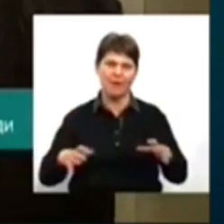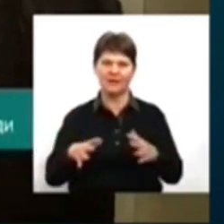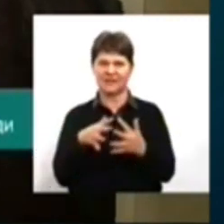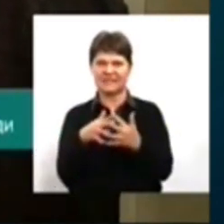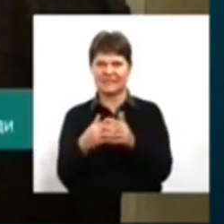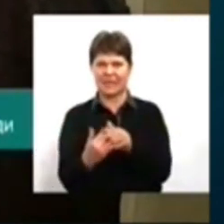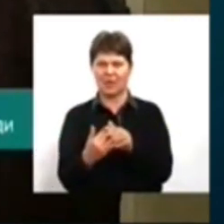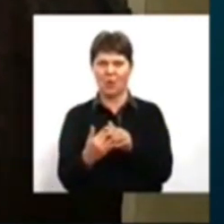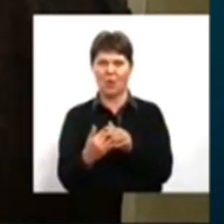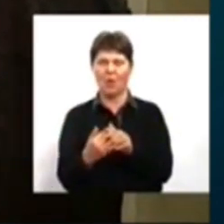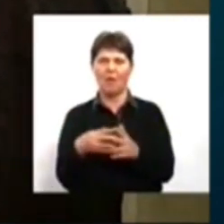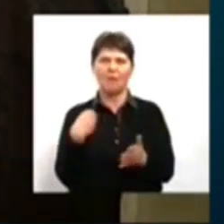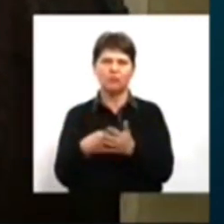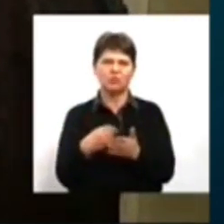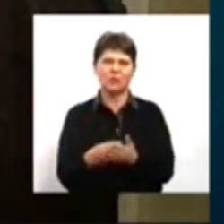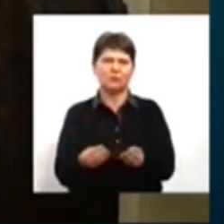найбагатший бюджет.